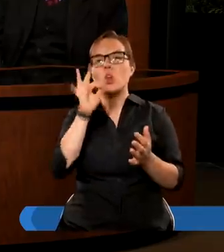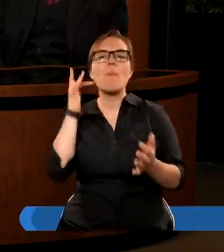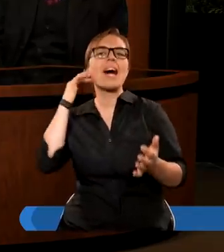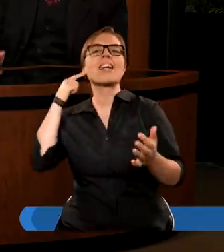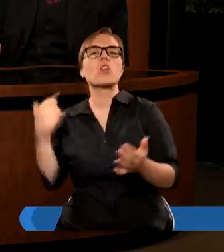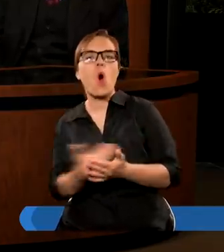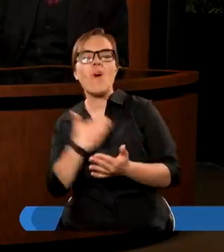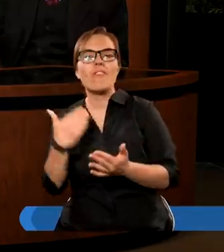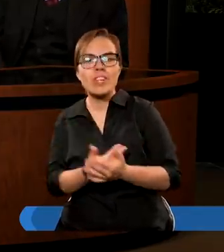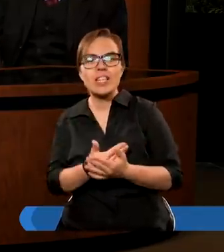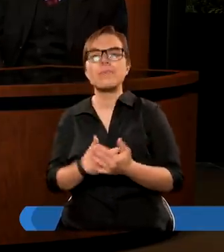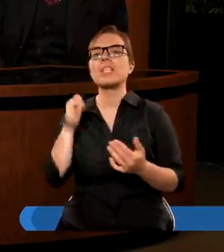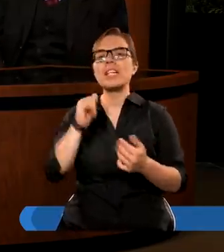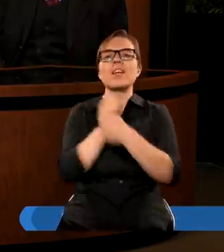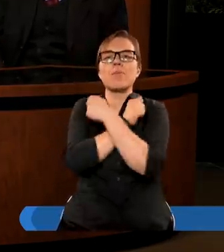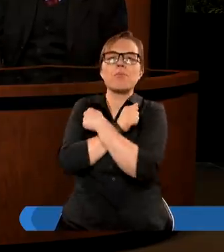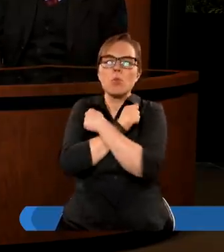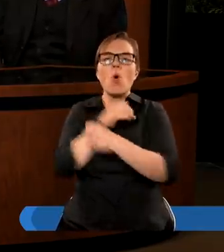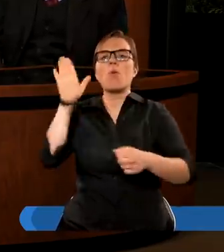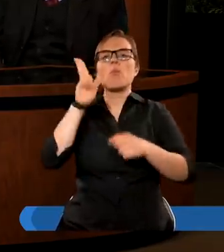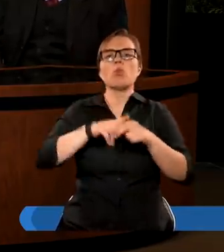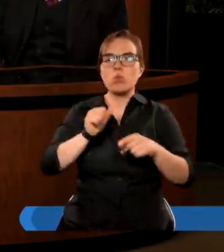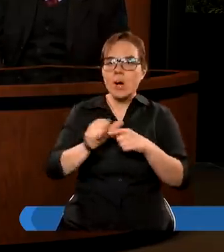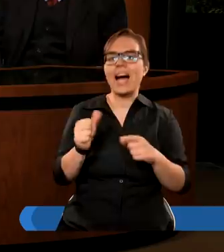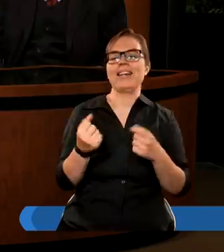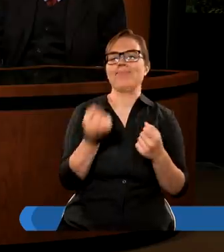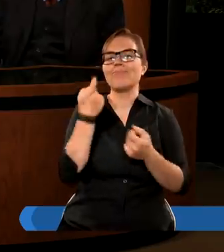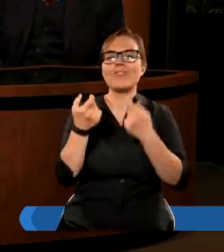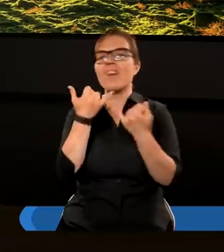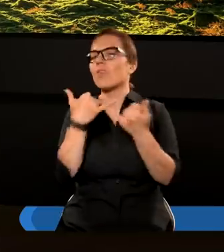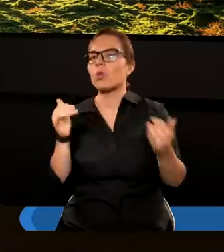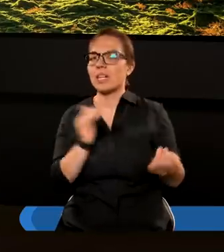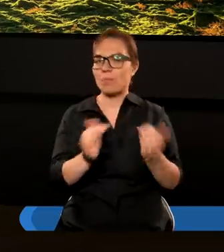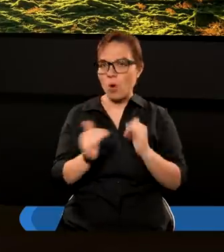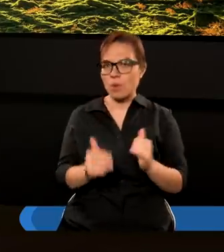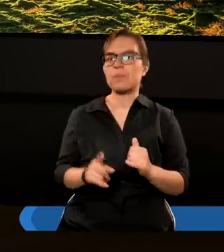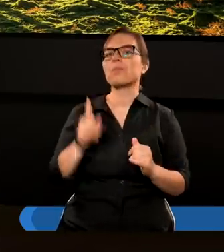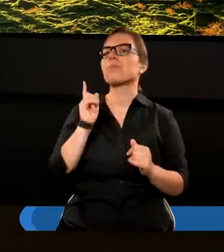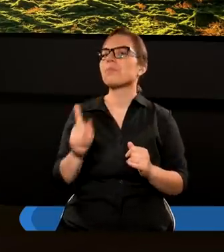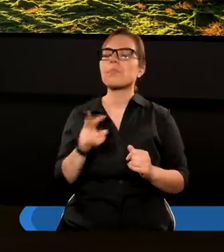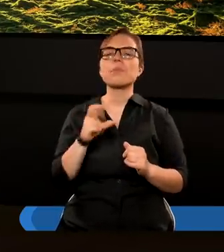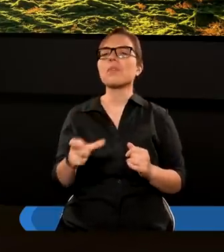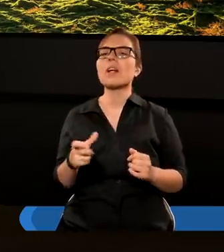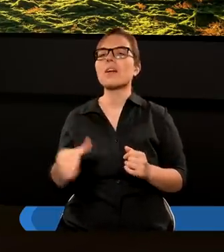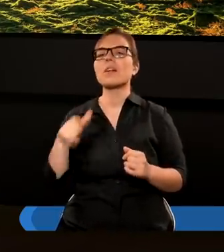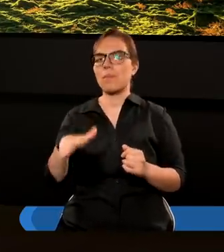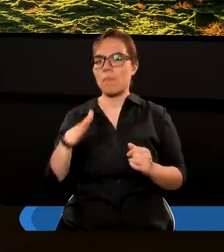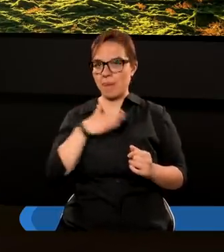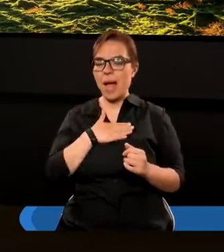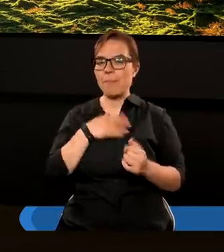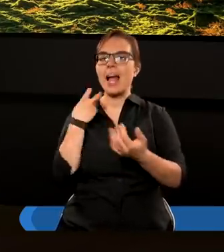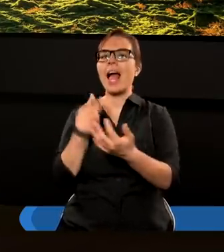nowina miłości Bożej, która przejawiała się na różne sposoby. Dziękuję. Więc mamy tę